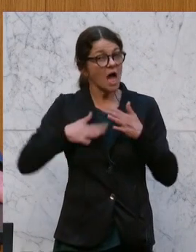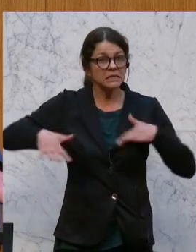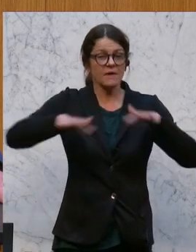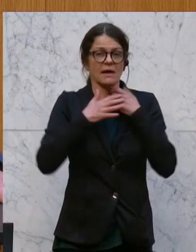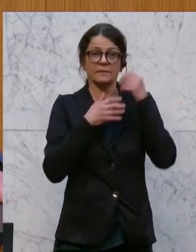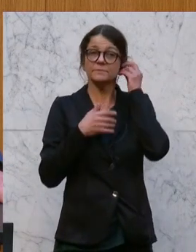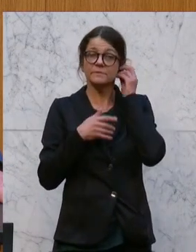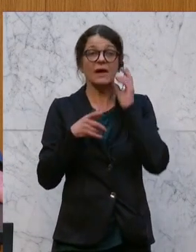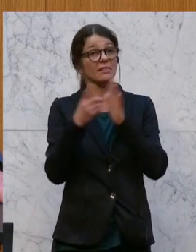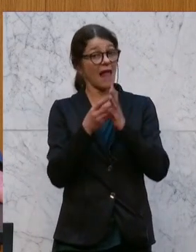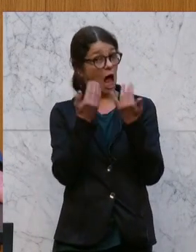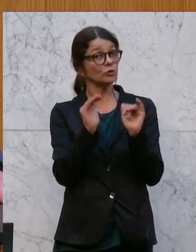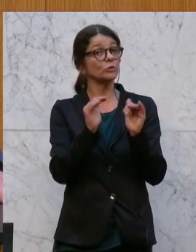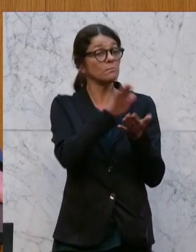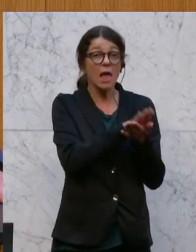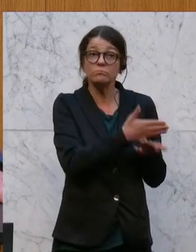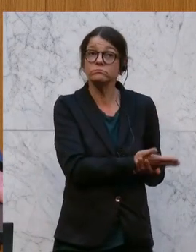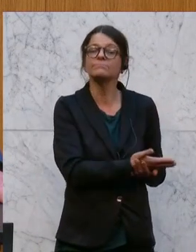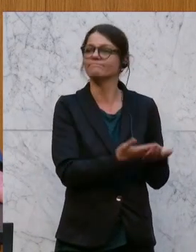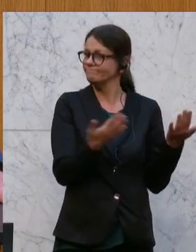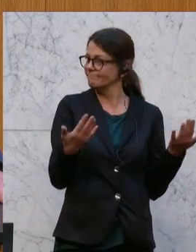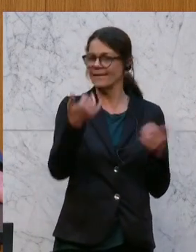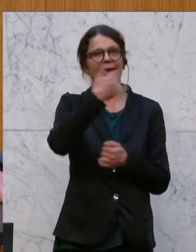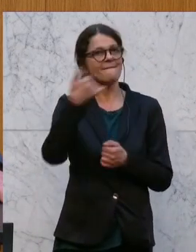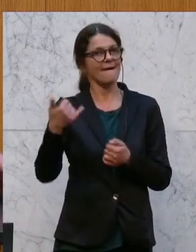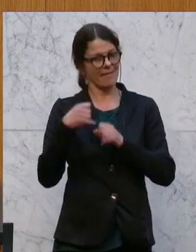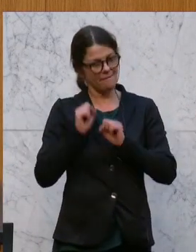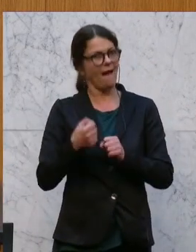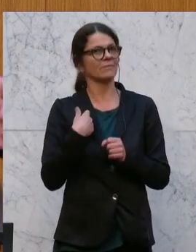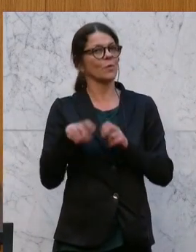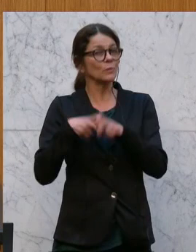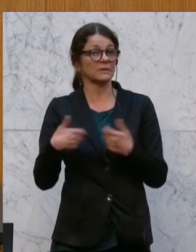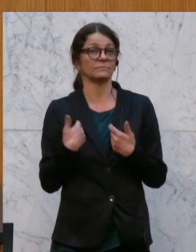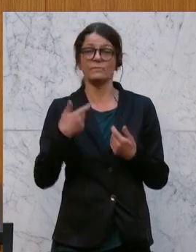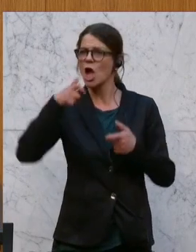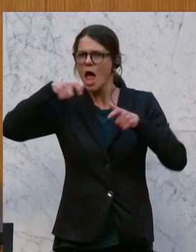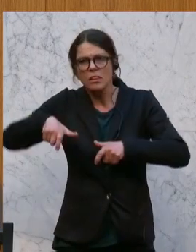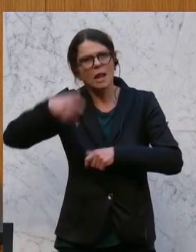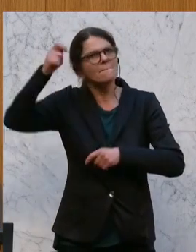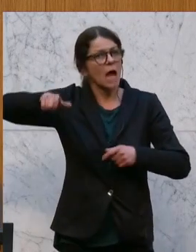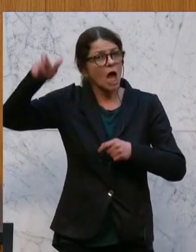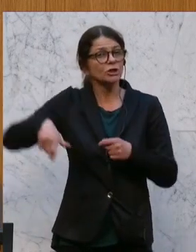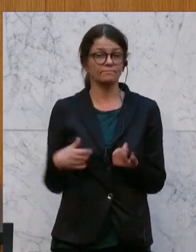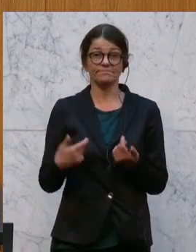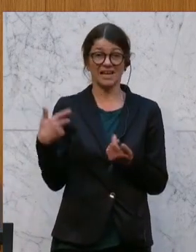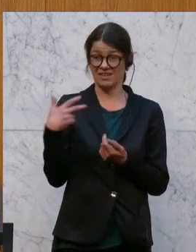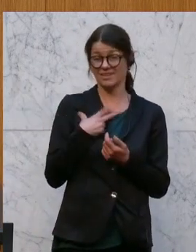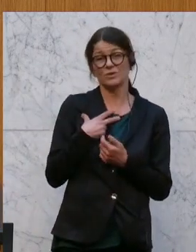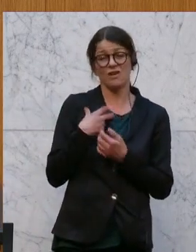Datenschutz ist gegeben, es kann von jedem genutzt werden. Ältere Menschen, sozial